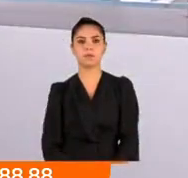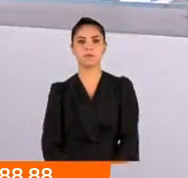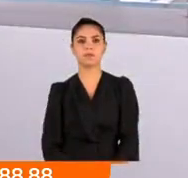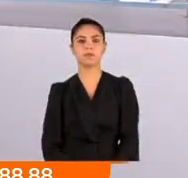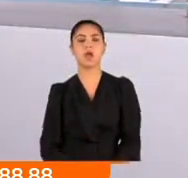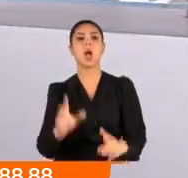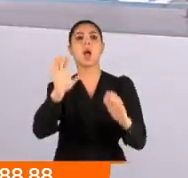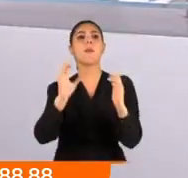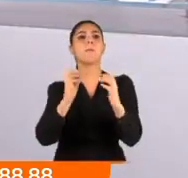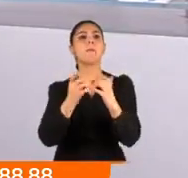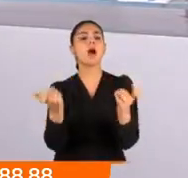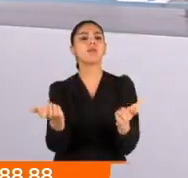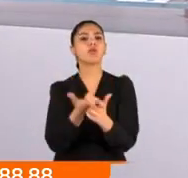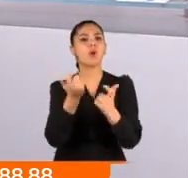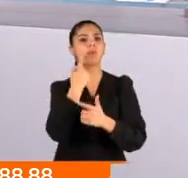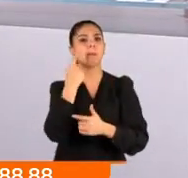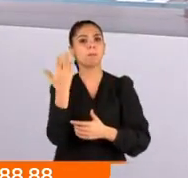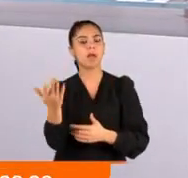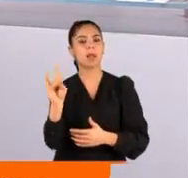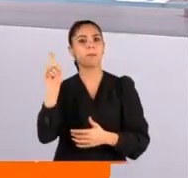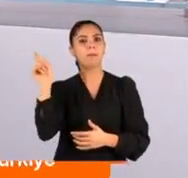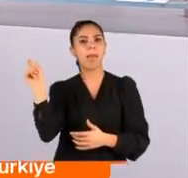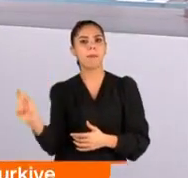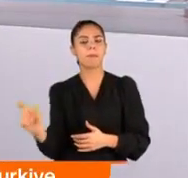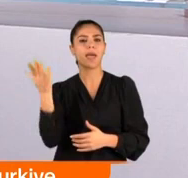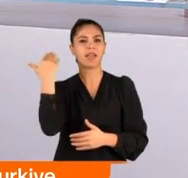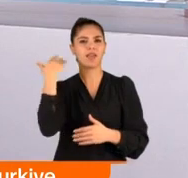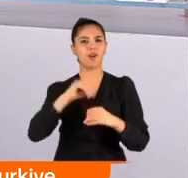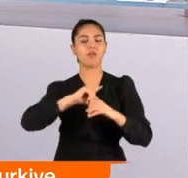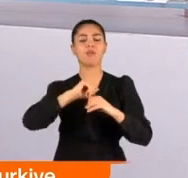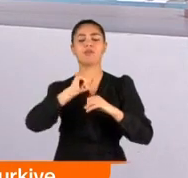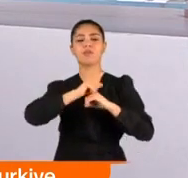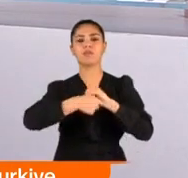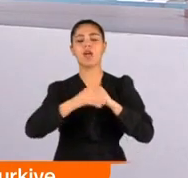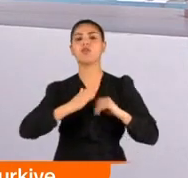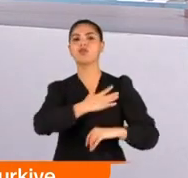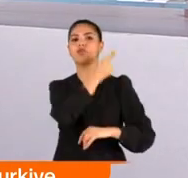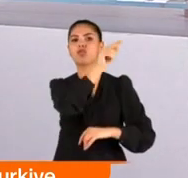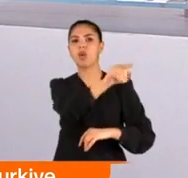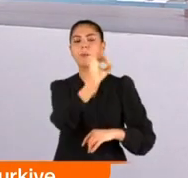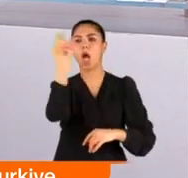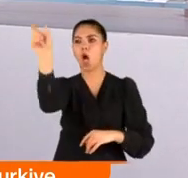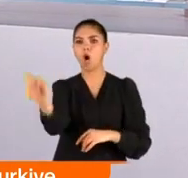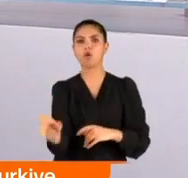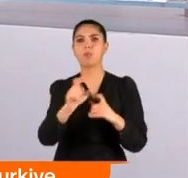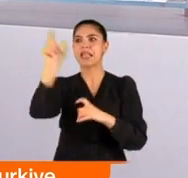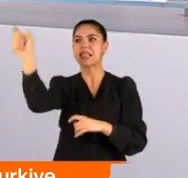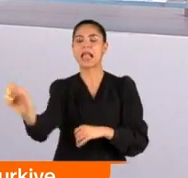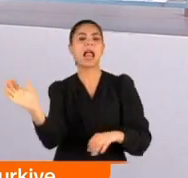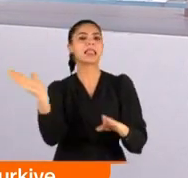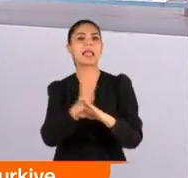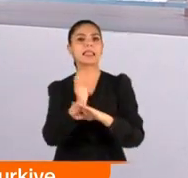Parti gruplarıyla devam edelim. İlk sırada MHP var. Geçen hafta CHP lideri Kılıçdaroğlu'nun Osman Kavala ve Selahattin Demirtaş neden